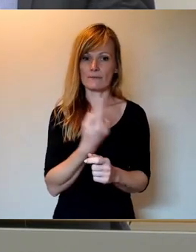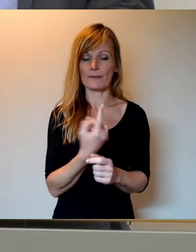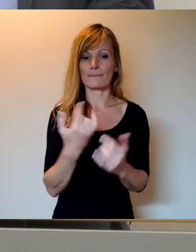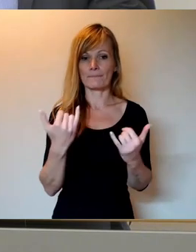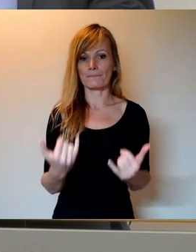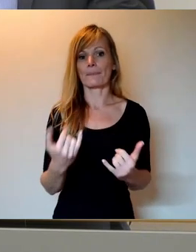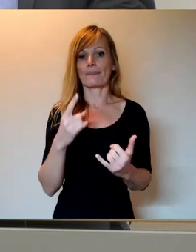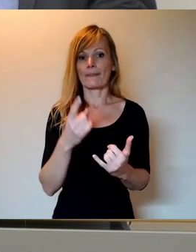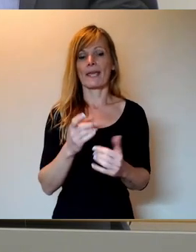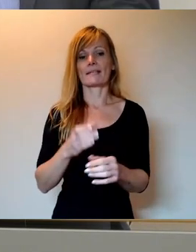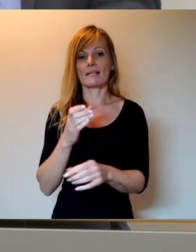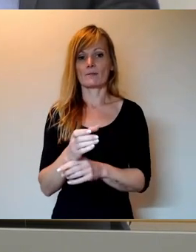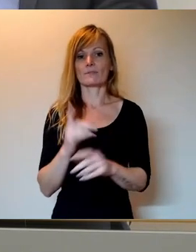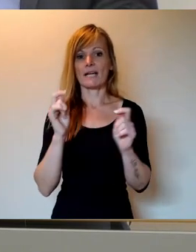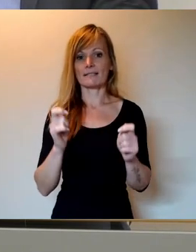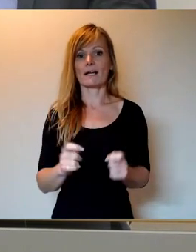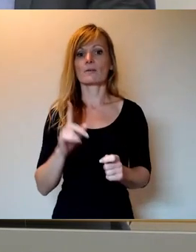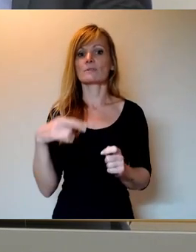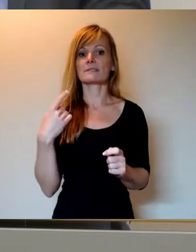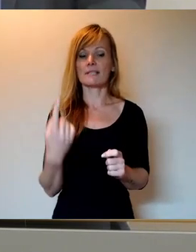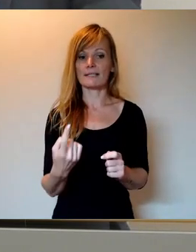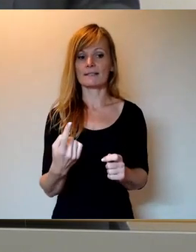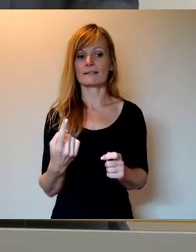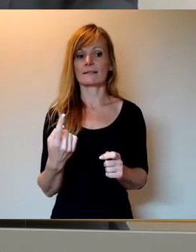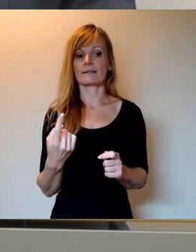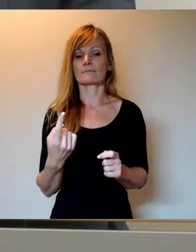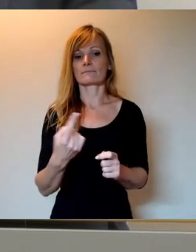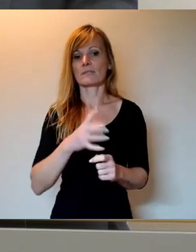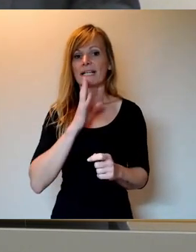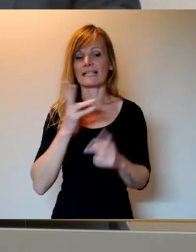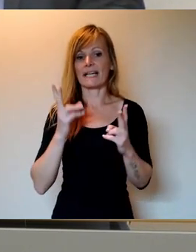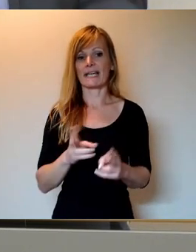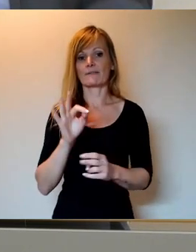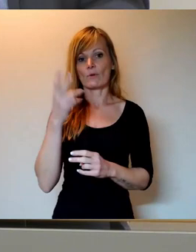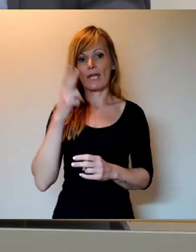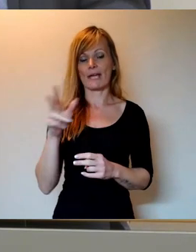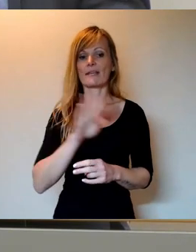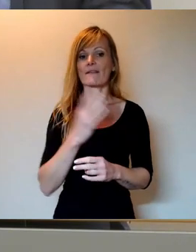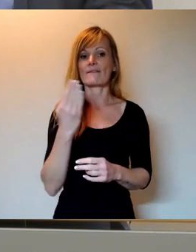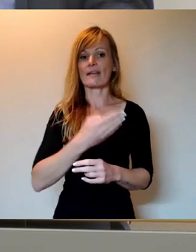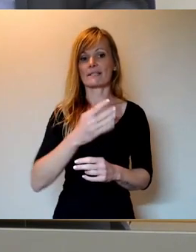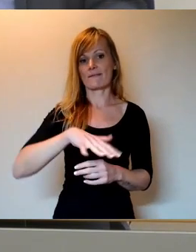den Ersetzungsantrag ein und dann das Rederecht für Herrn Westfeld. AfD bitte.